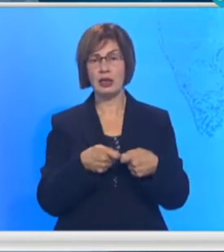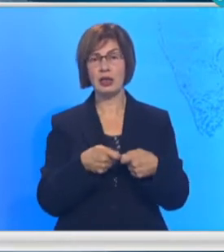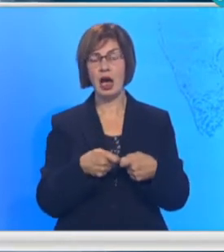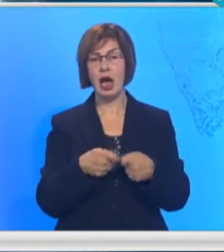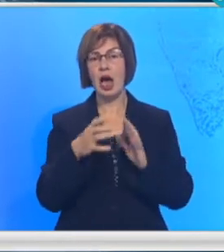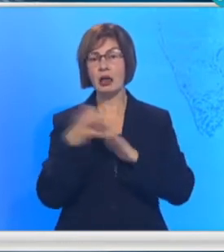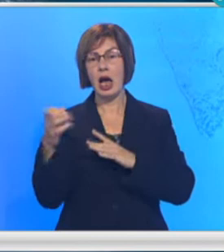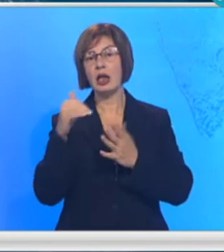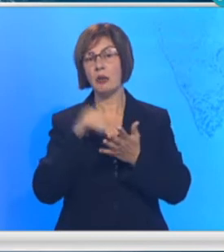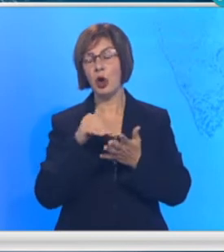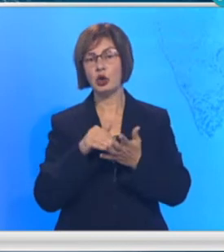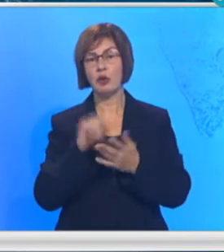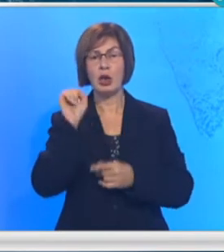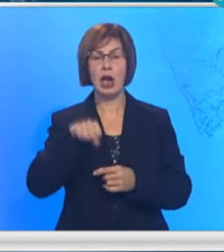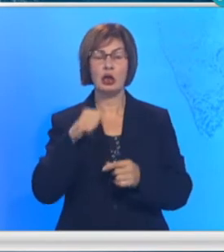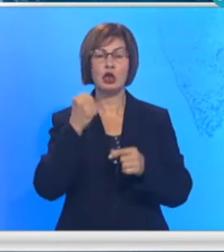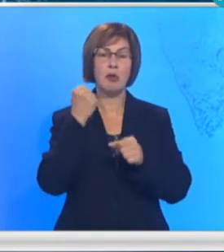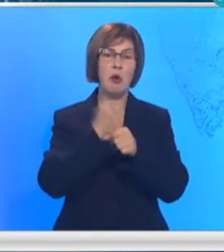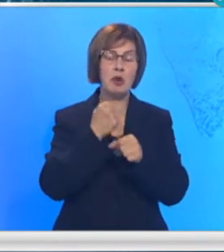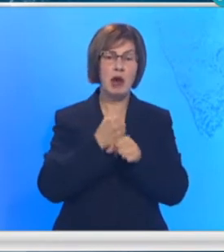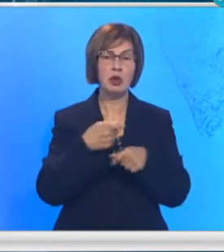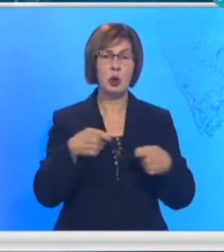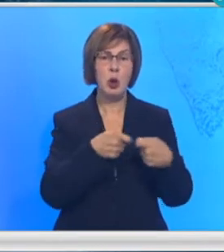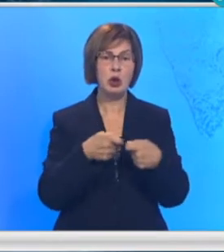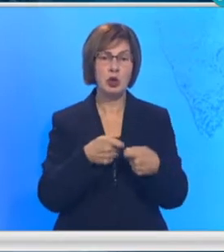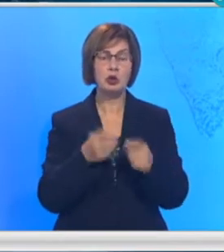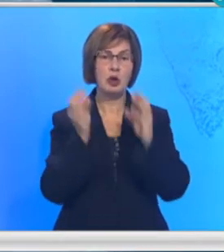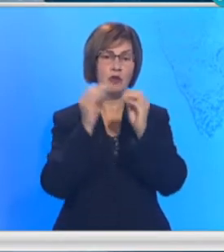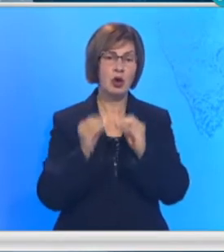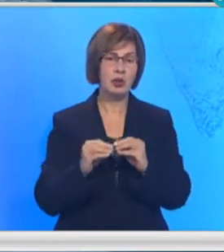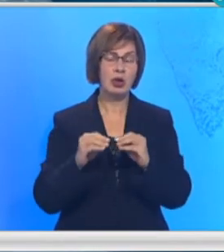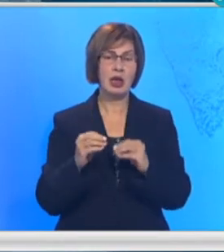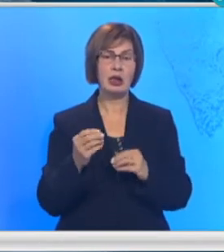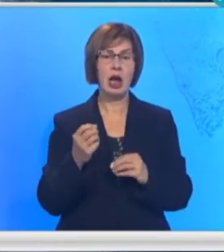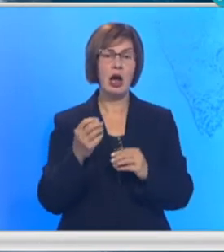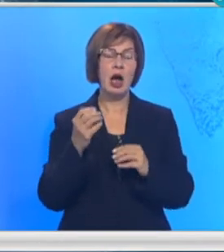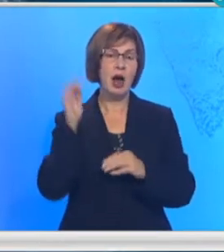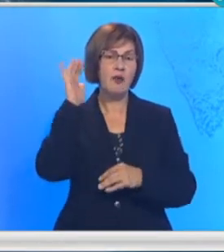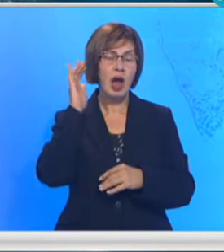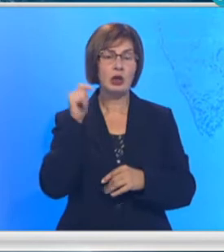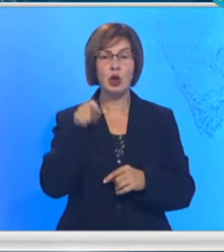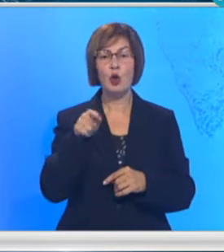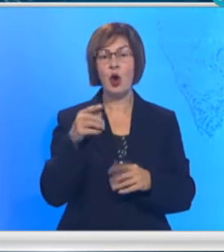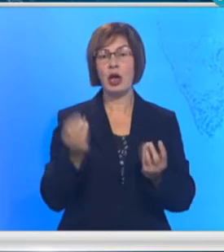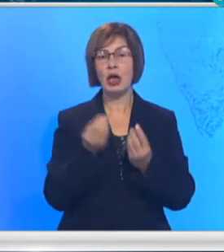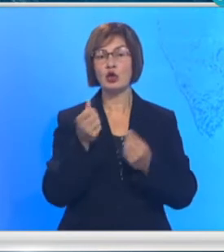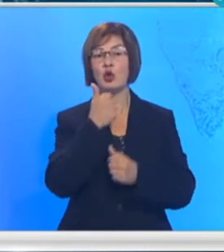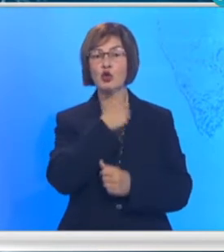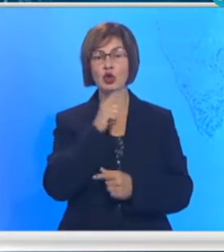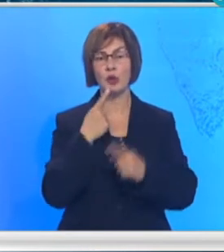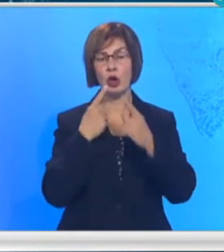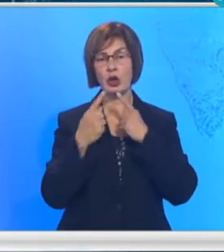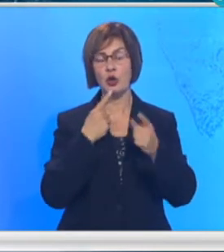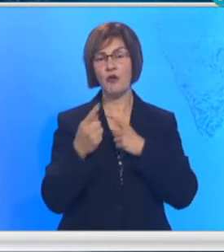iako je potrebno, da li ćemo praviti s nekim koaliciju ili konformiranje vlade. To je nešto o čemu ćemo razgovarati.